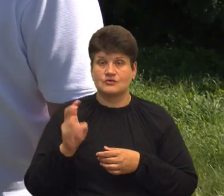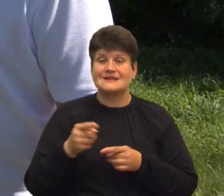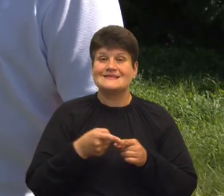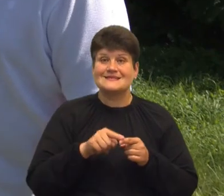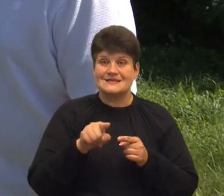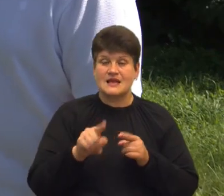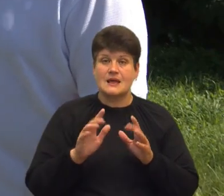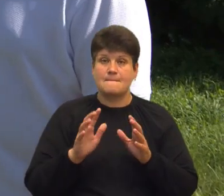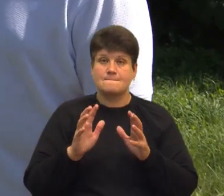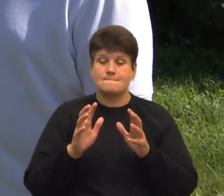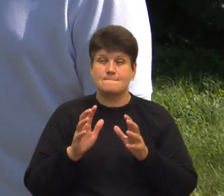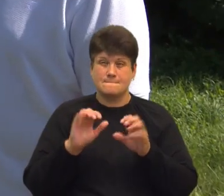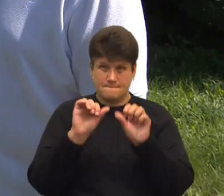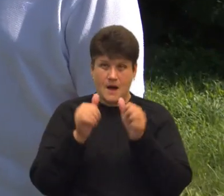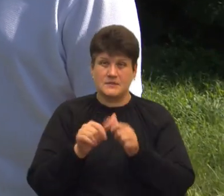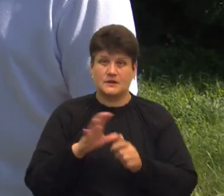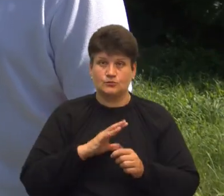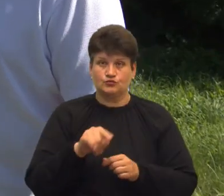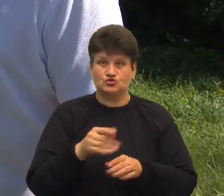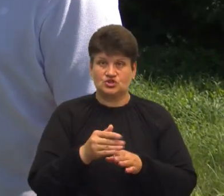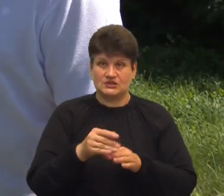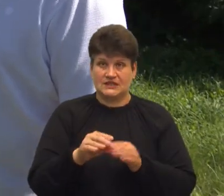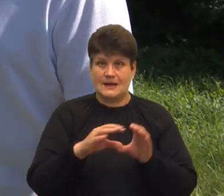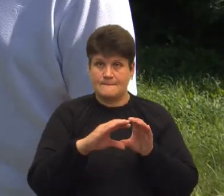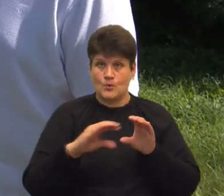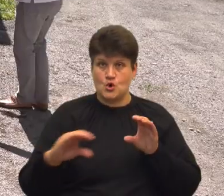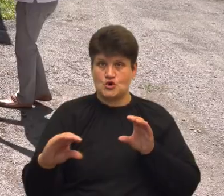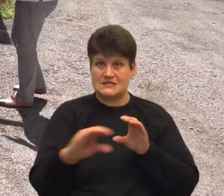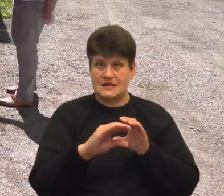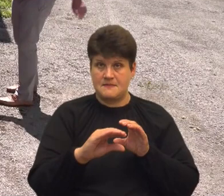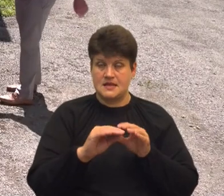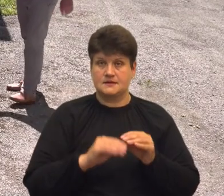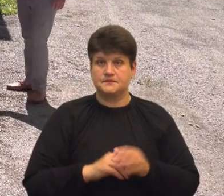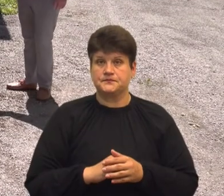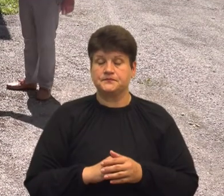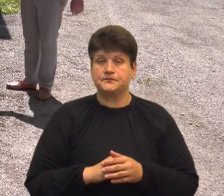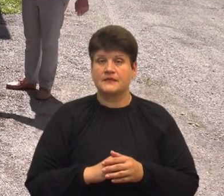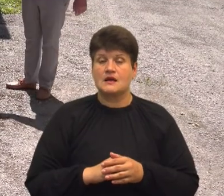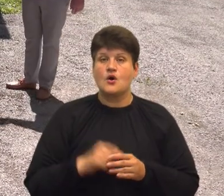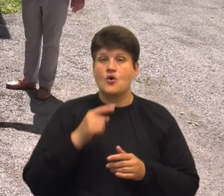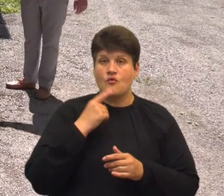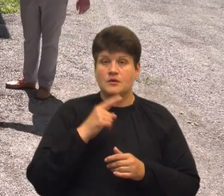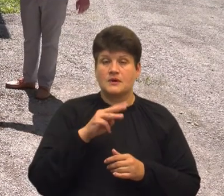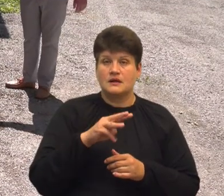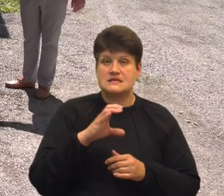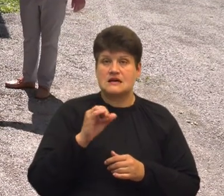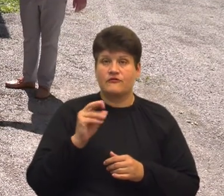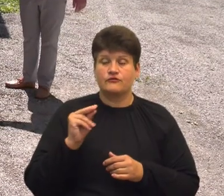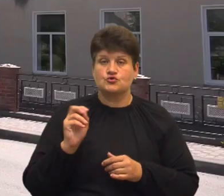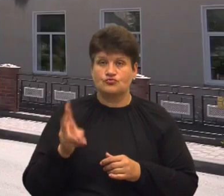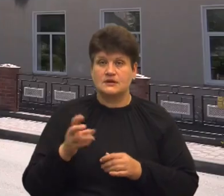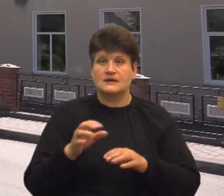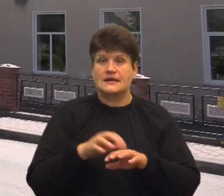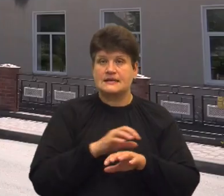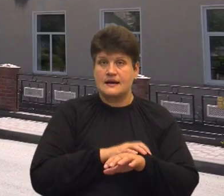тут, частина залишилася цього пам'ятника, постамент, десь тут, може його пересунули За словами Михайла Савчука, радянський трактор попередньо